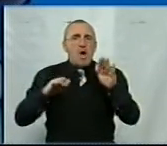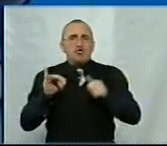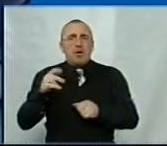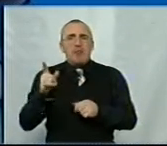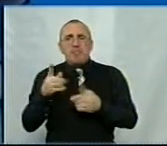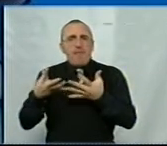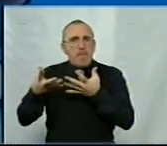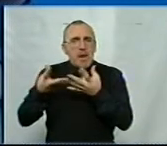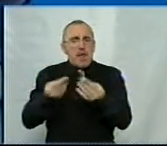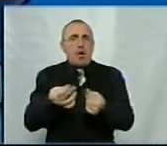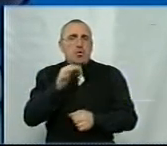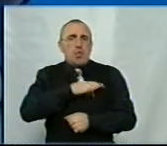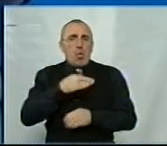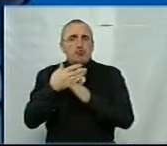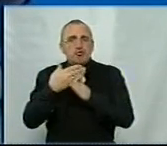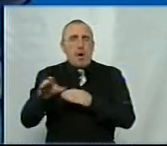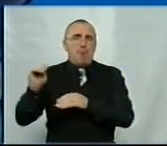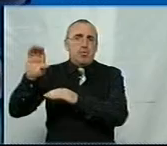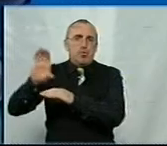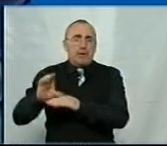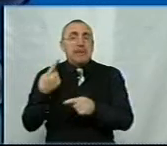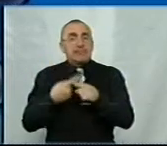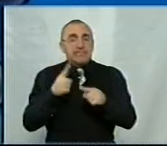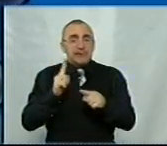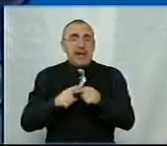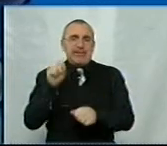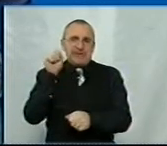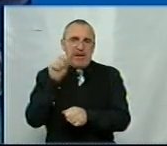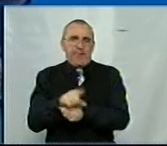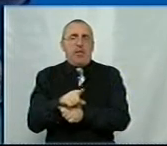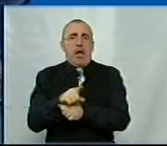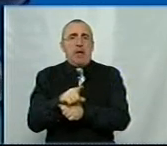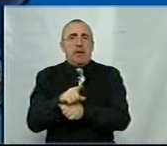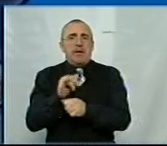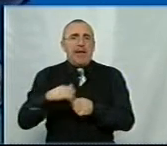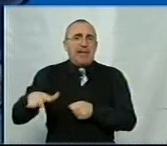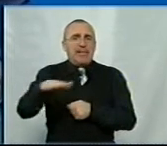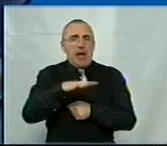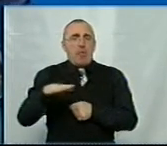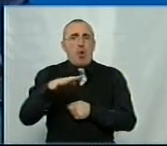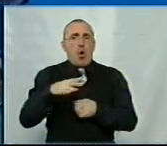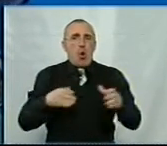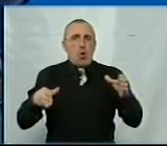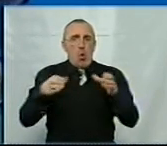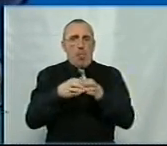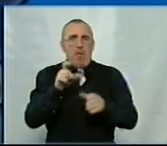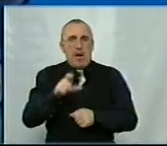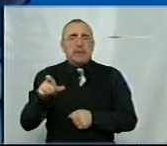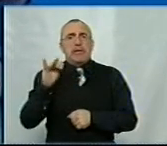впливають на дохідну частину бюджету. І це якраз завдання і територіальної громади, і